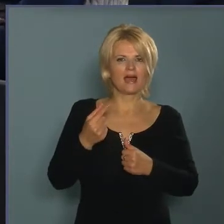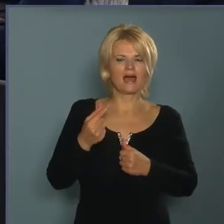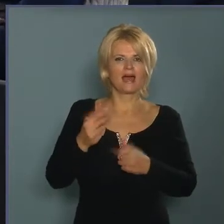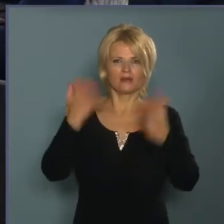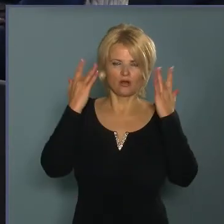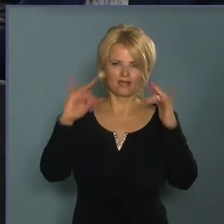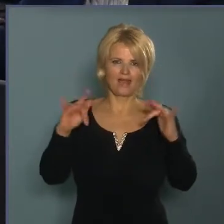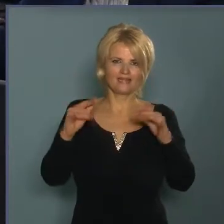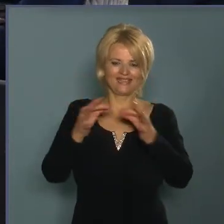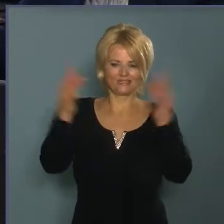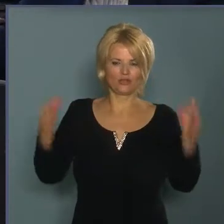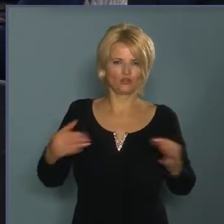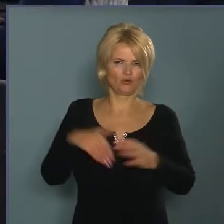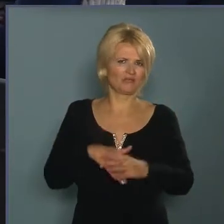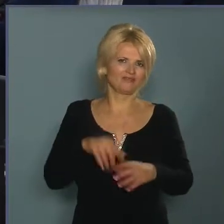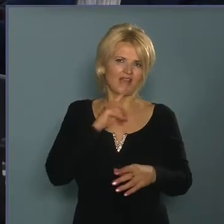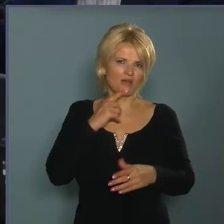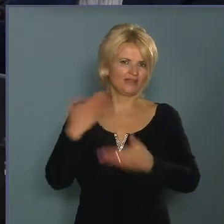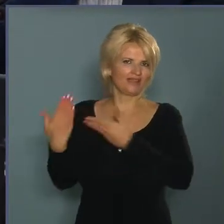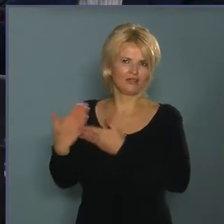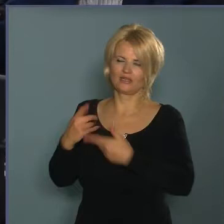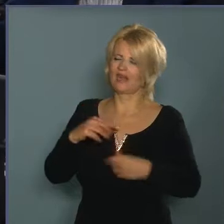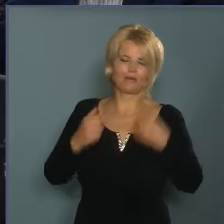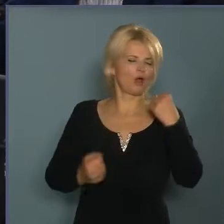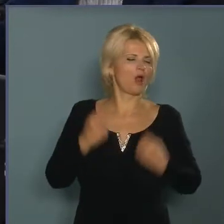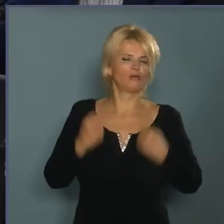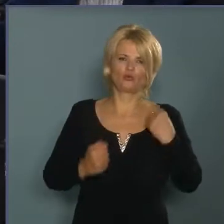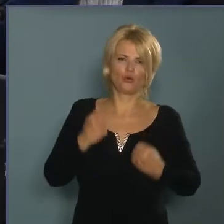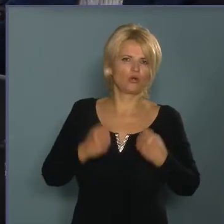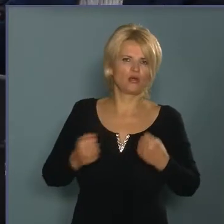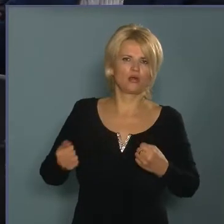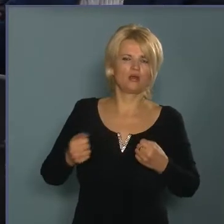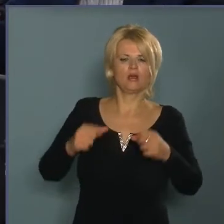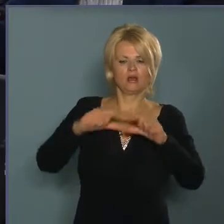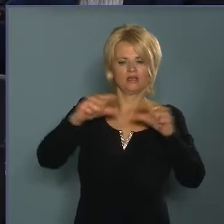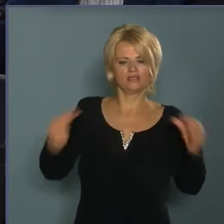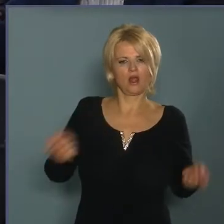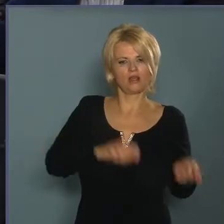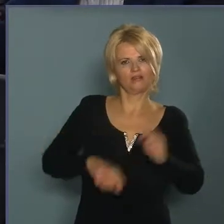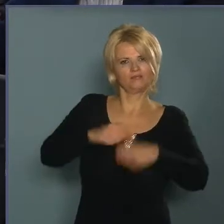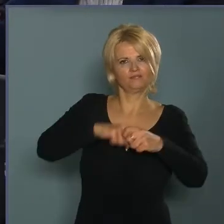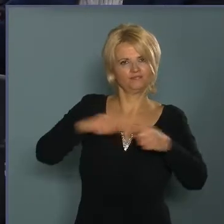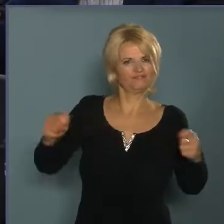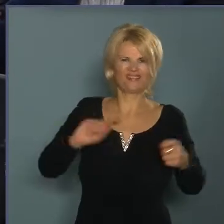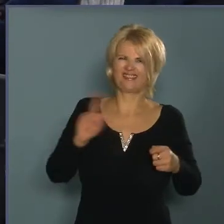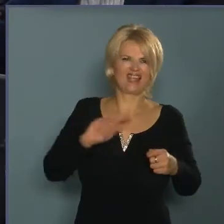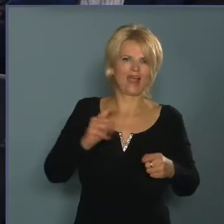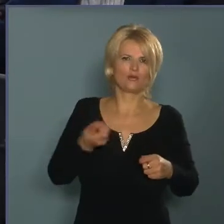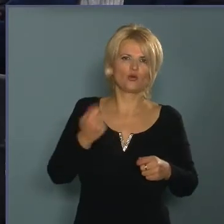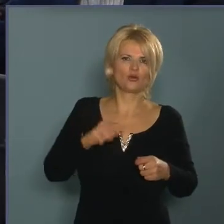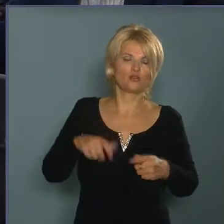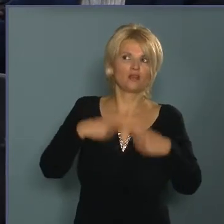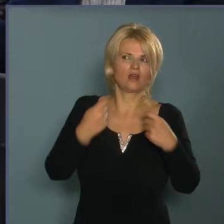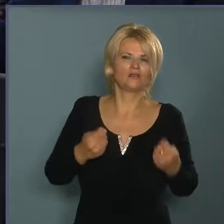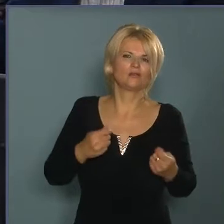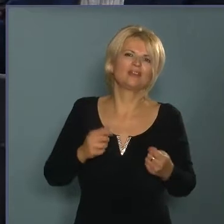zacskóban, tehát nem autókat kötöttünk át szalaggal, és nem kulcsokat varázsolunk elő,